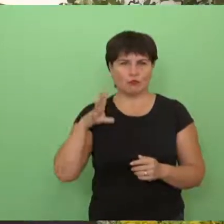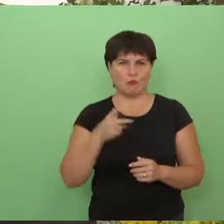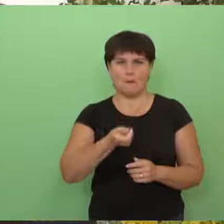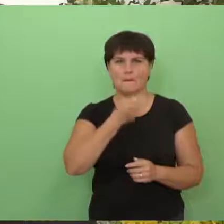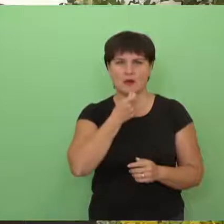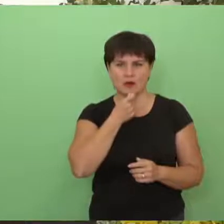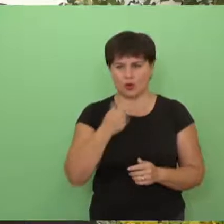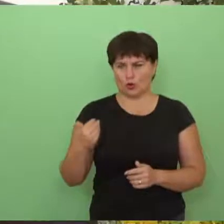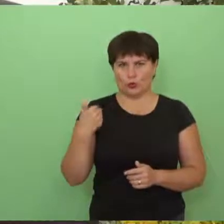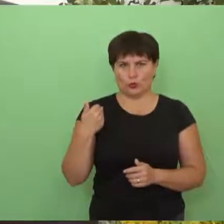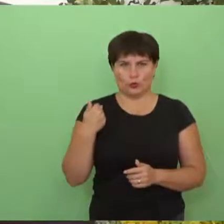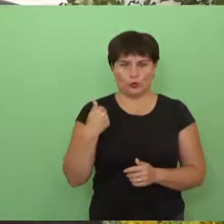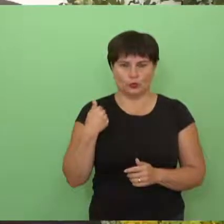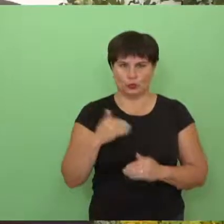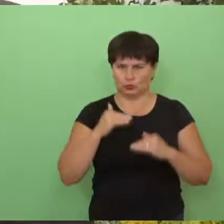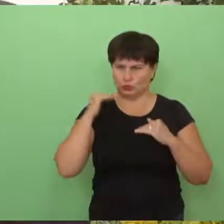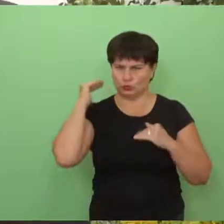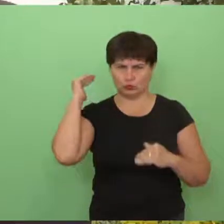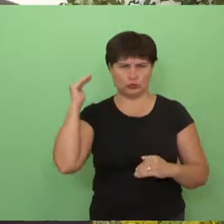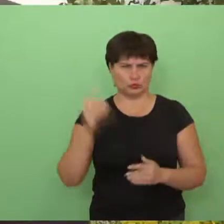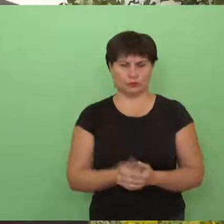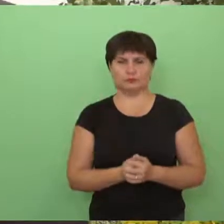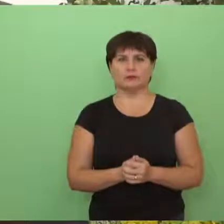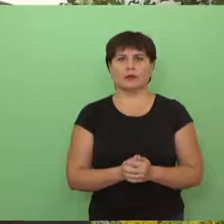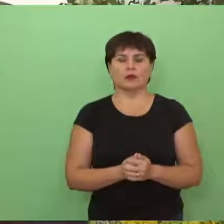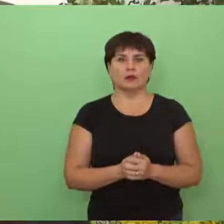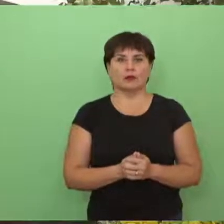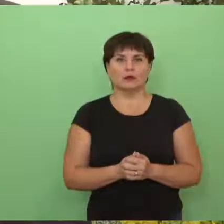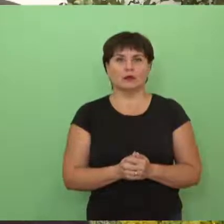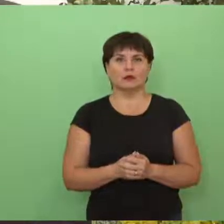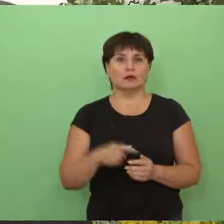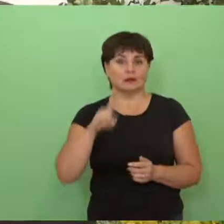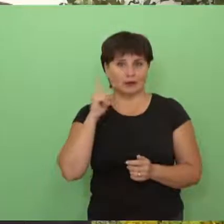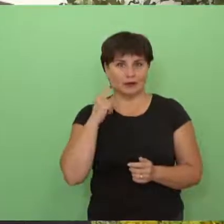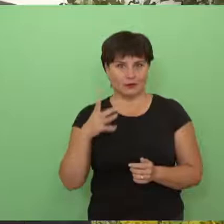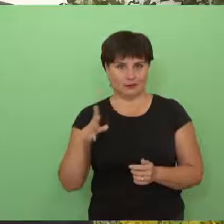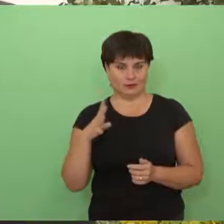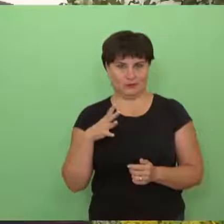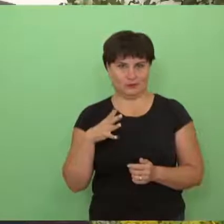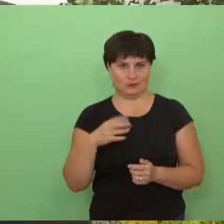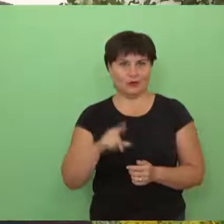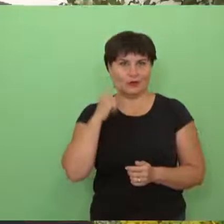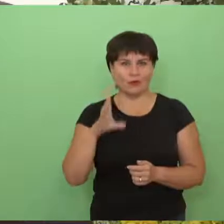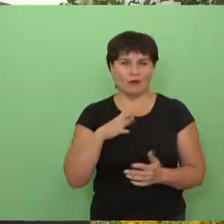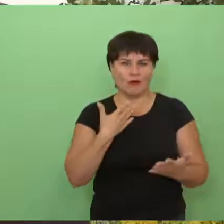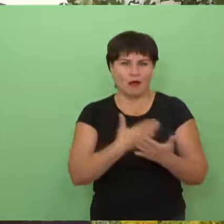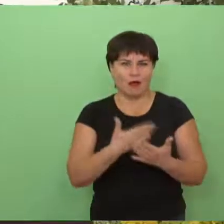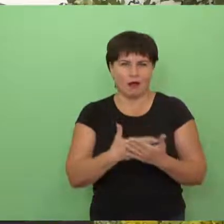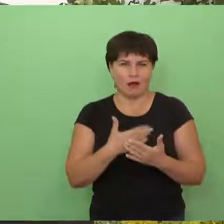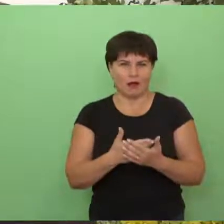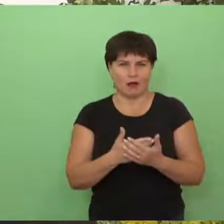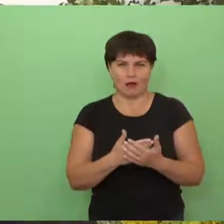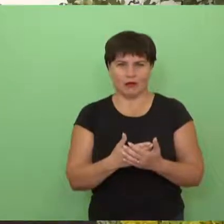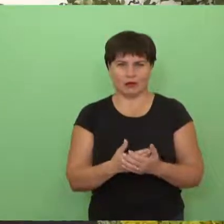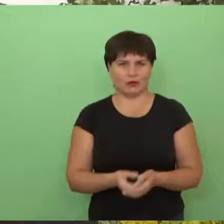noro buvo daug ir svariausiai buvom jauni. O kaip jauni entuzijazmą turėjom labai labai daug,